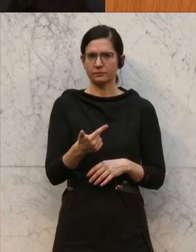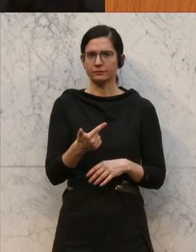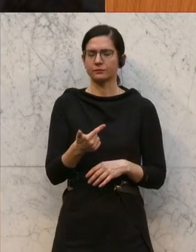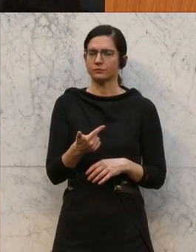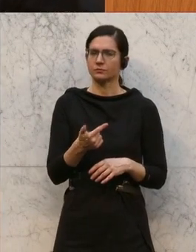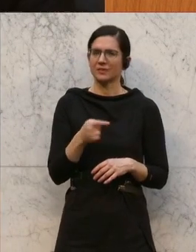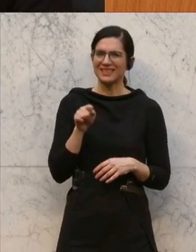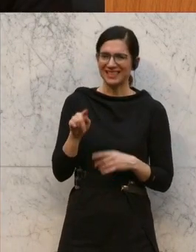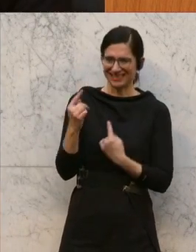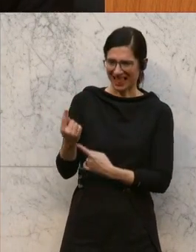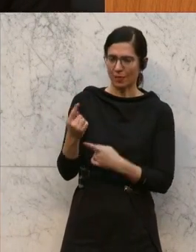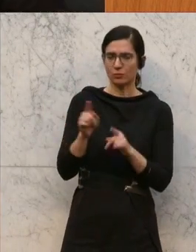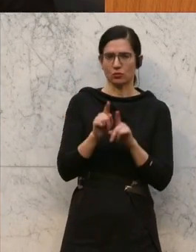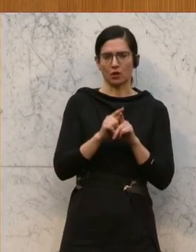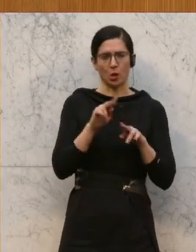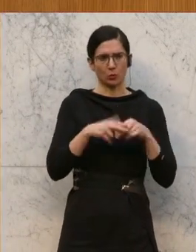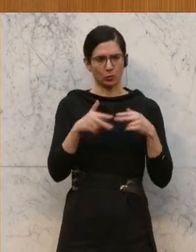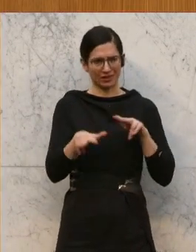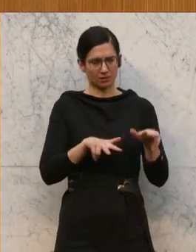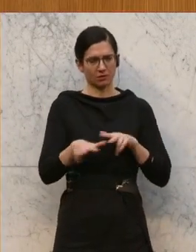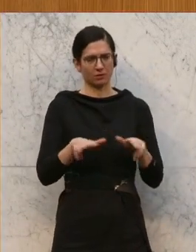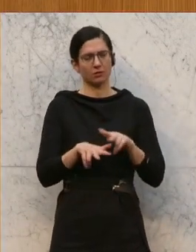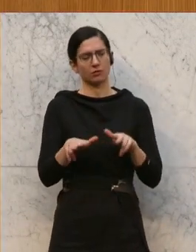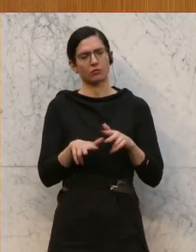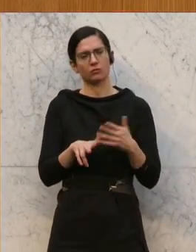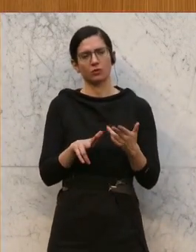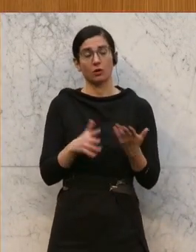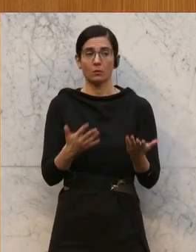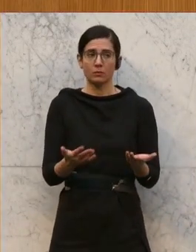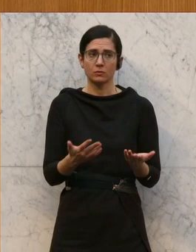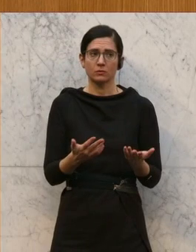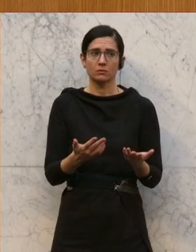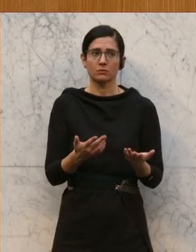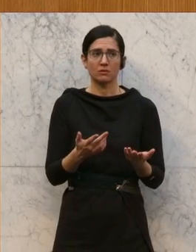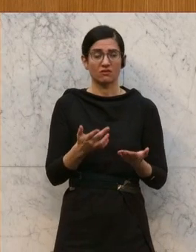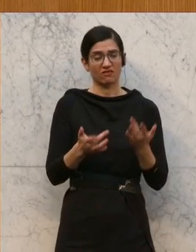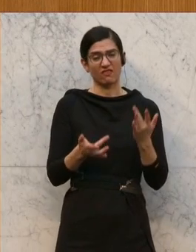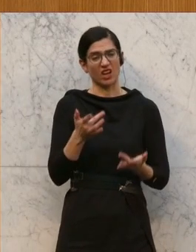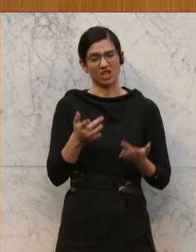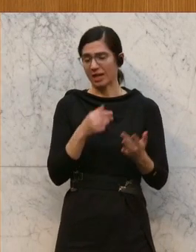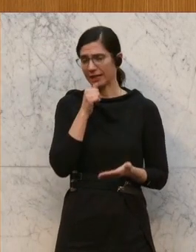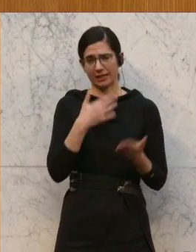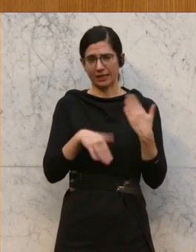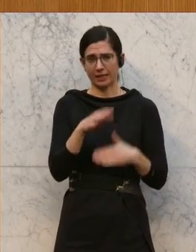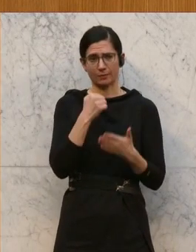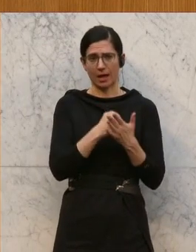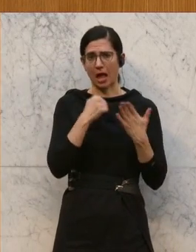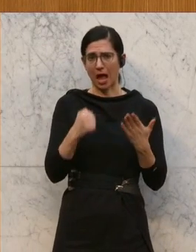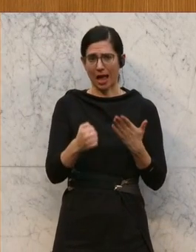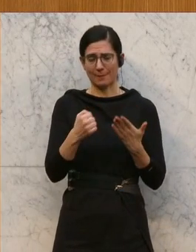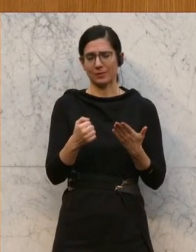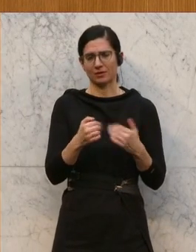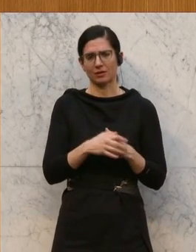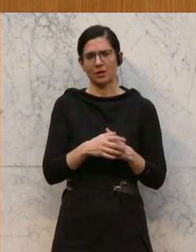diese Bundesregierung aller Wahrscheinlichkeit und aller Hoffnung nach auch nicht mehr im Amt sein wird. Also